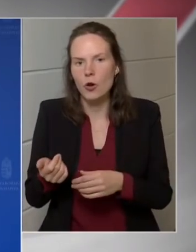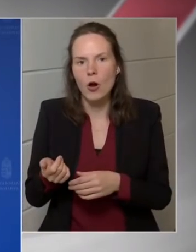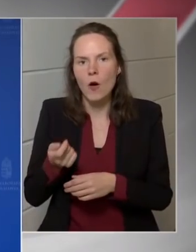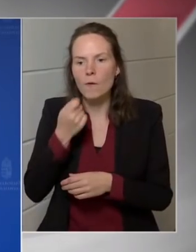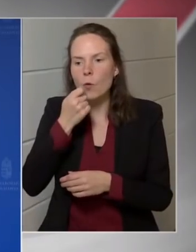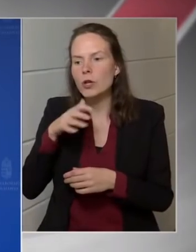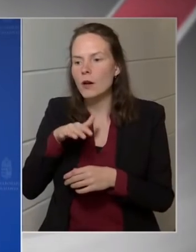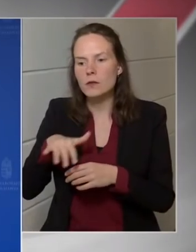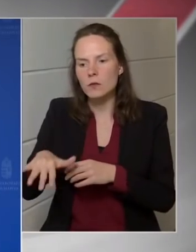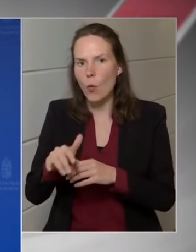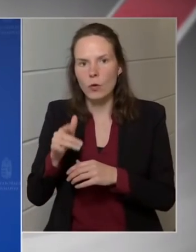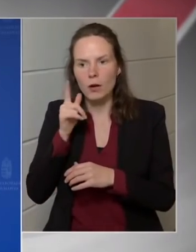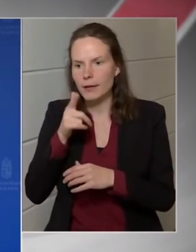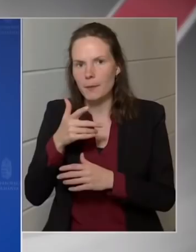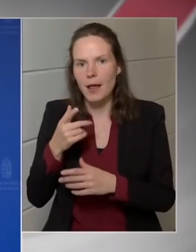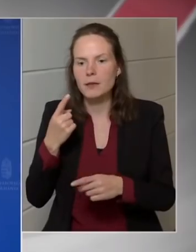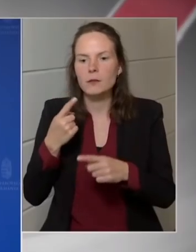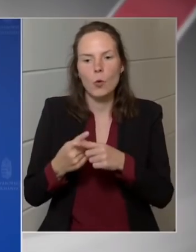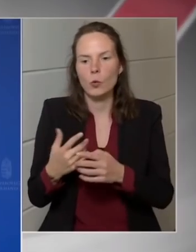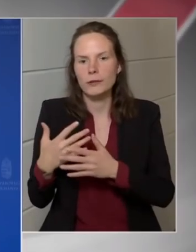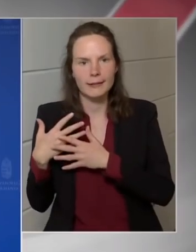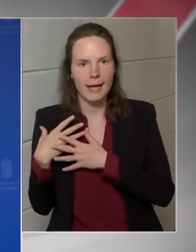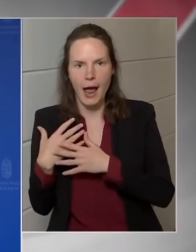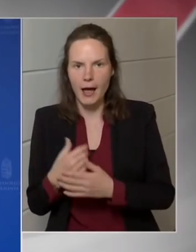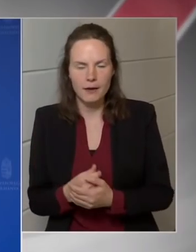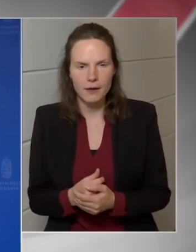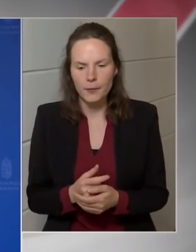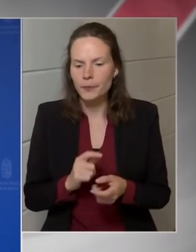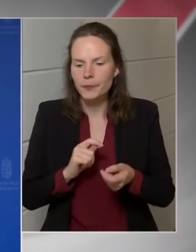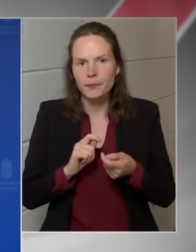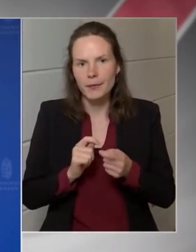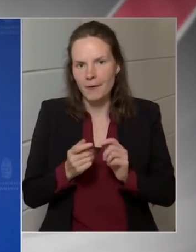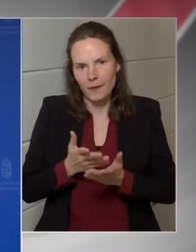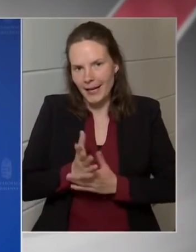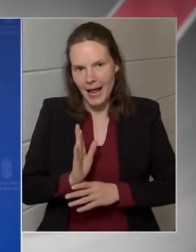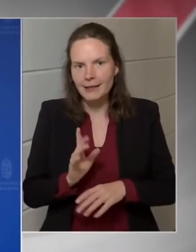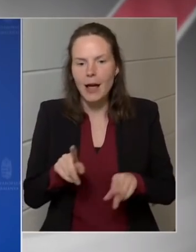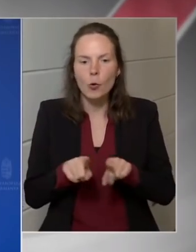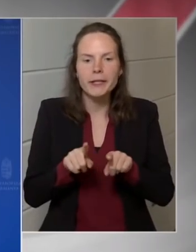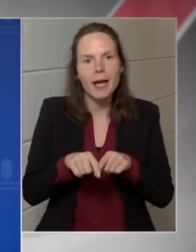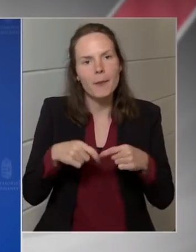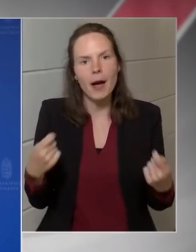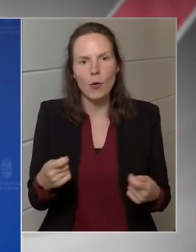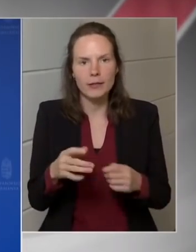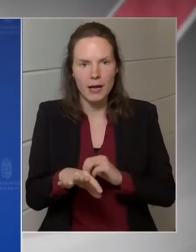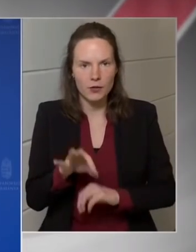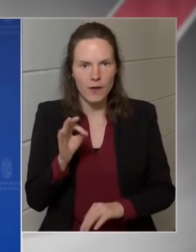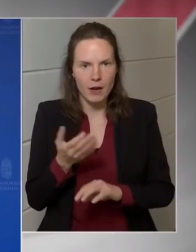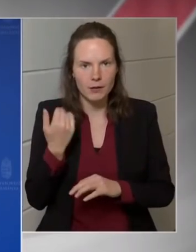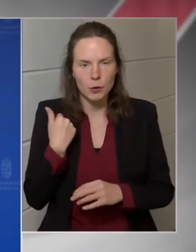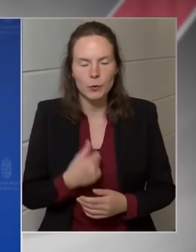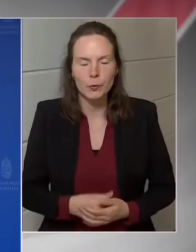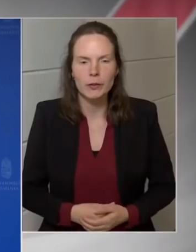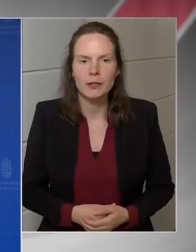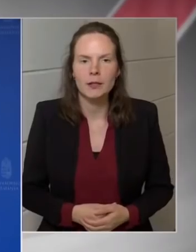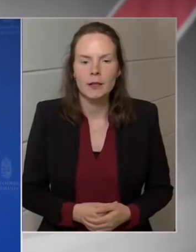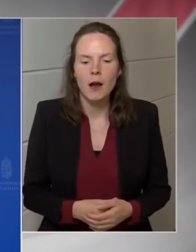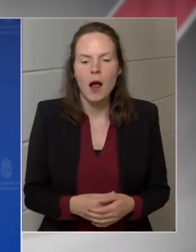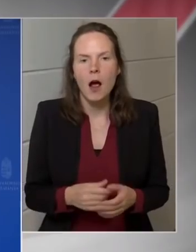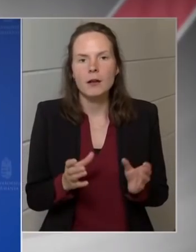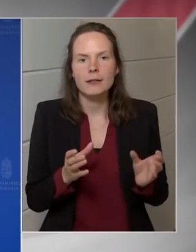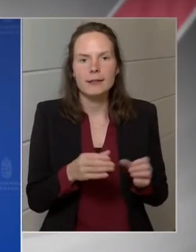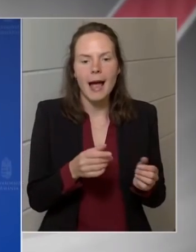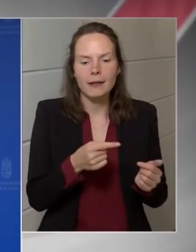magának, eznek az elvonásnak sem növekedési, sem inflációs hatása is, így a fogyasztókra való átterhelése sem